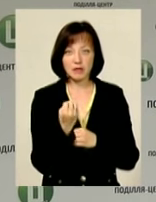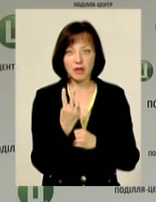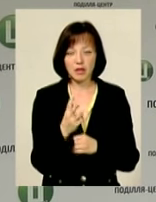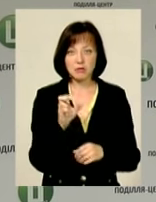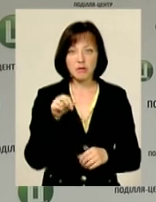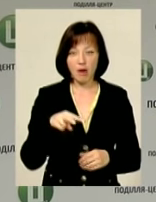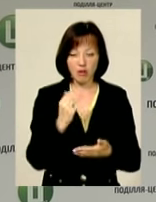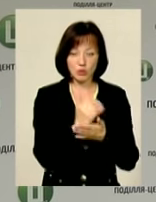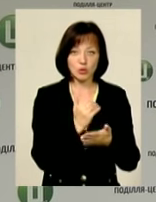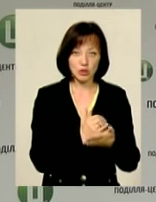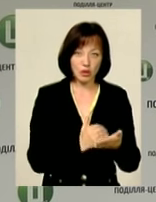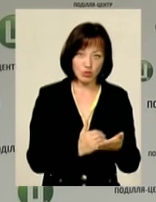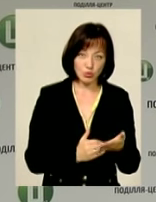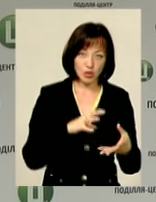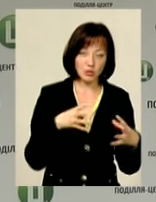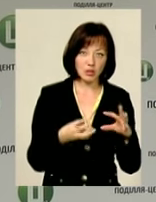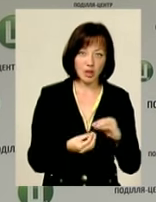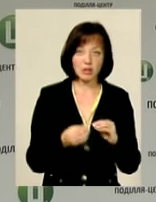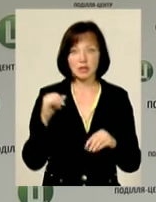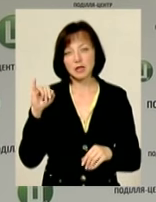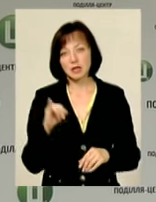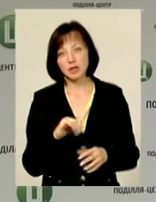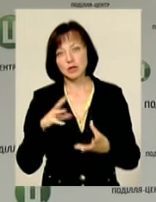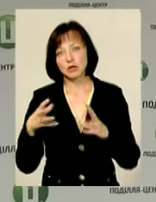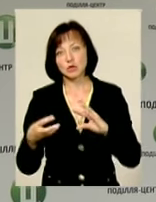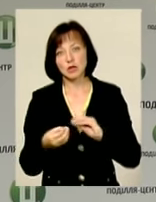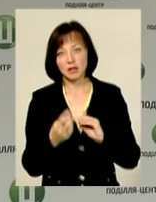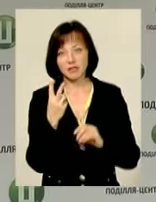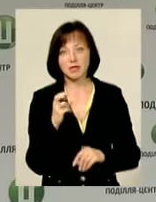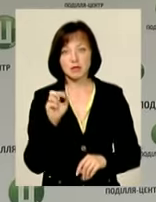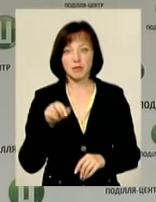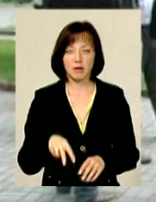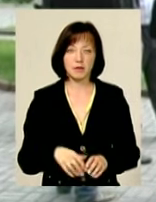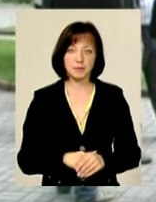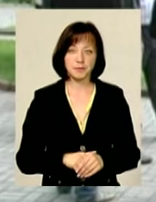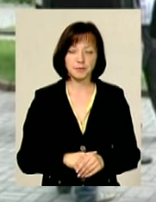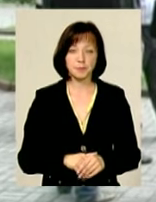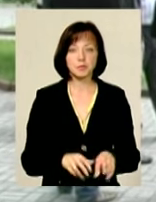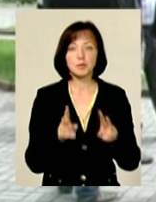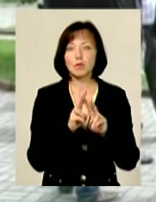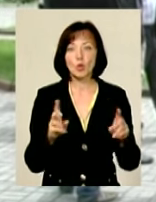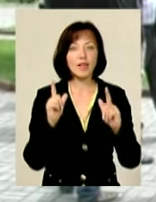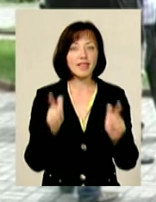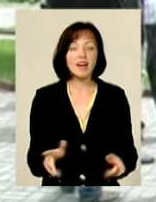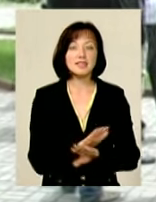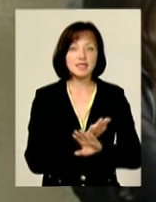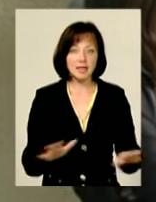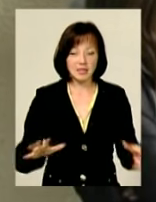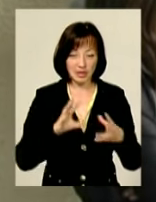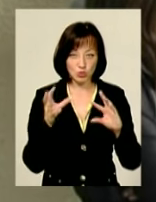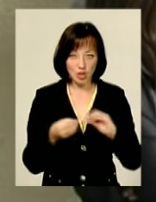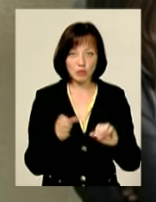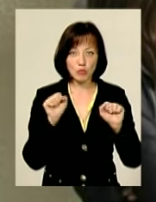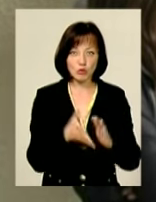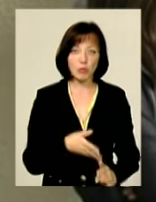-бальну шкалу Свої результати у 12-бальній шкалі і у 200-бальній Ті, хто не згідні з отриманими балами,